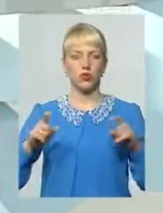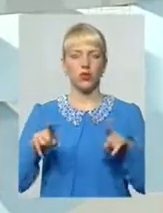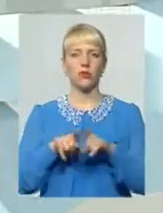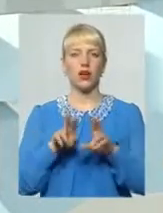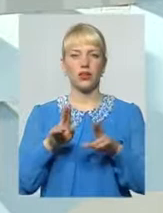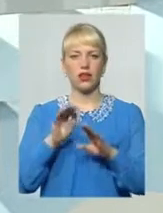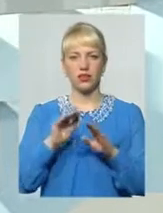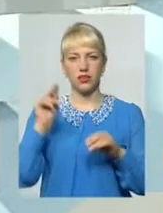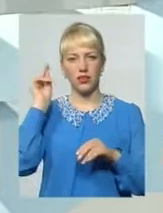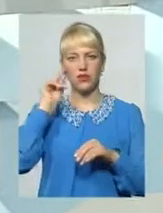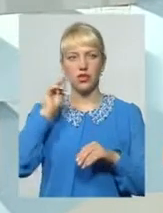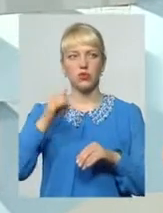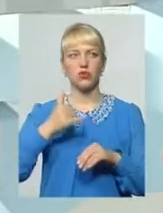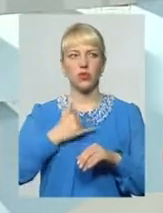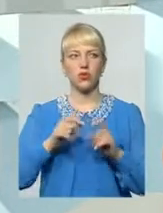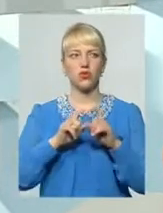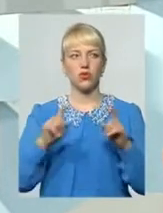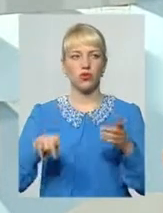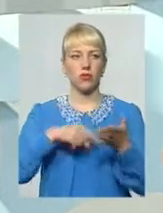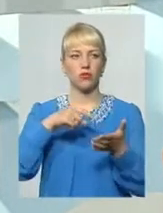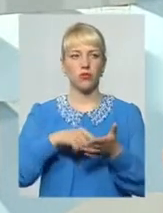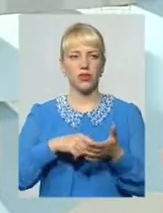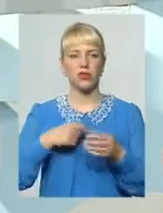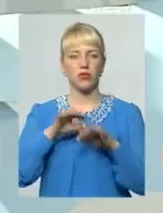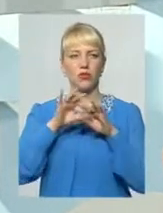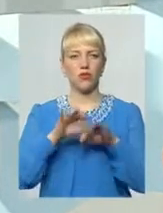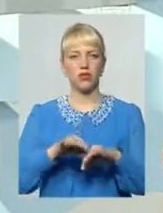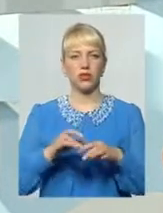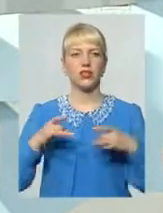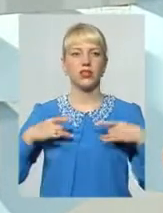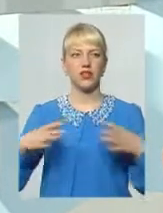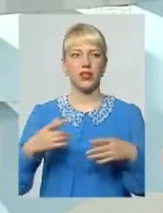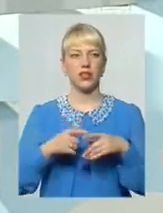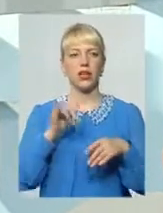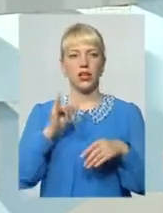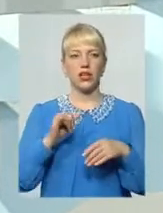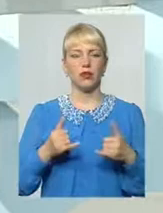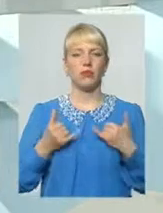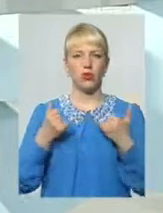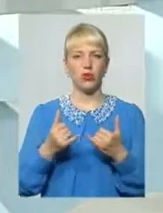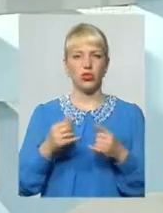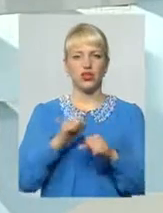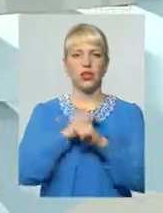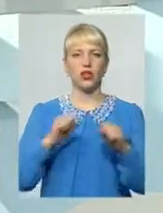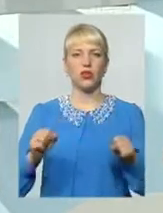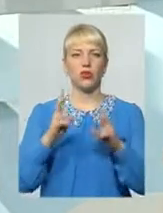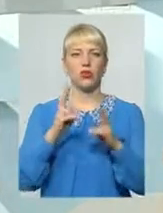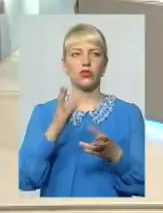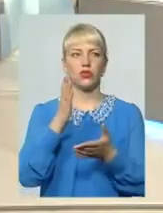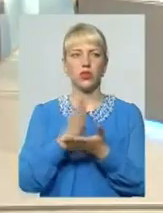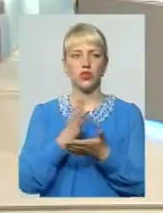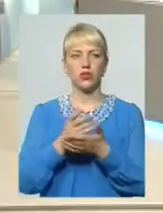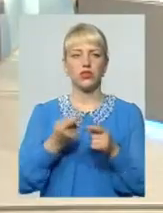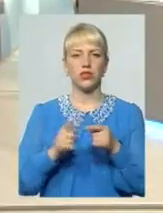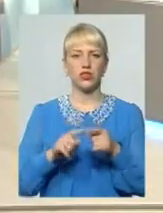як дітки вчаться в наших школах в місті Проводити свята І приурочити обов'язково героїм Дітки, яких знаходяться в тій школі